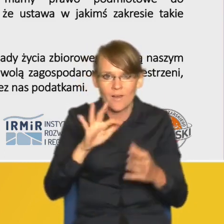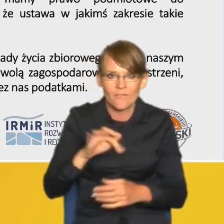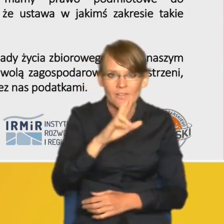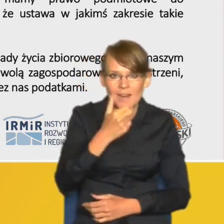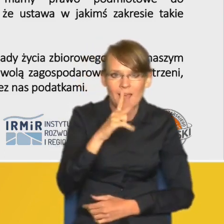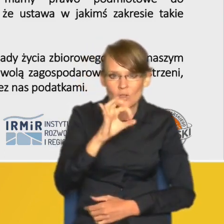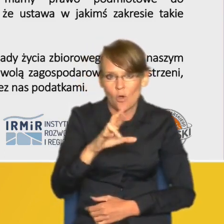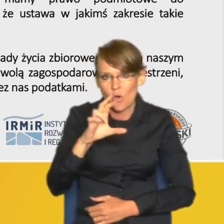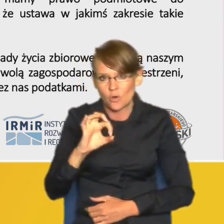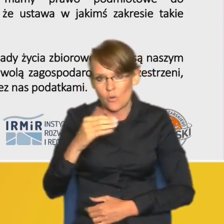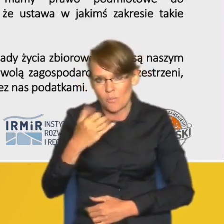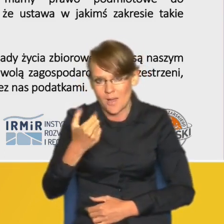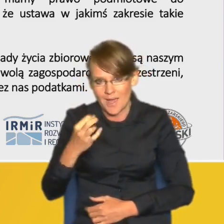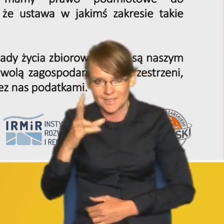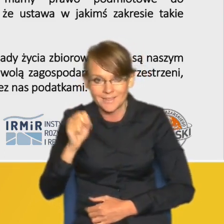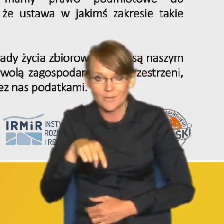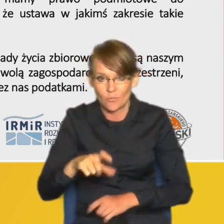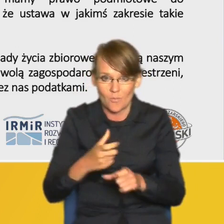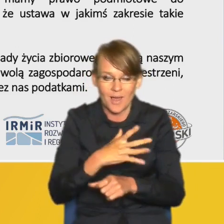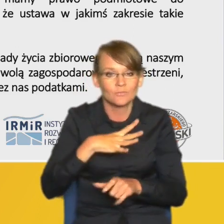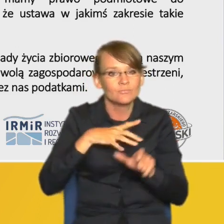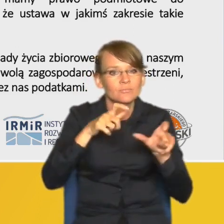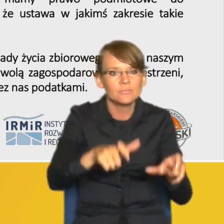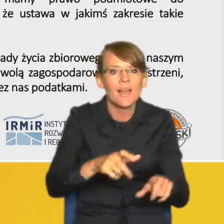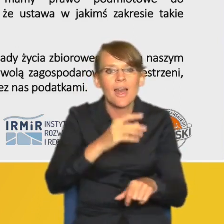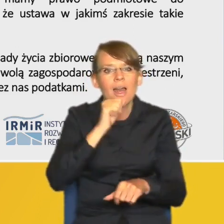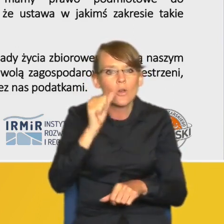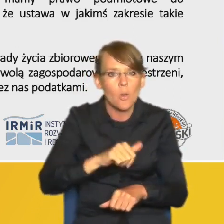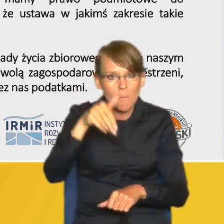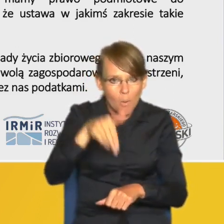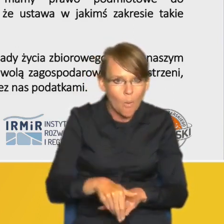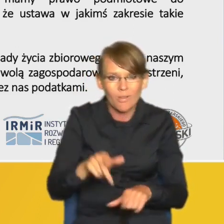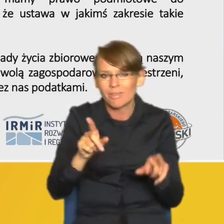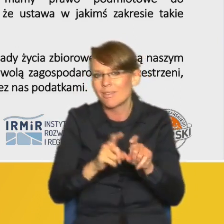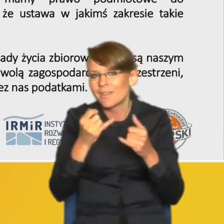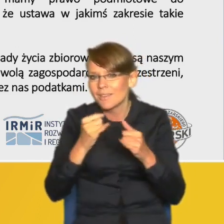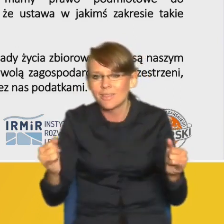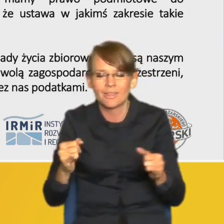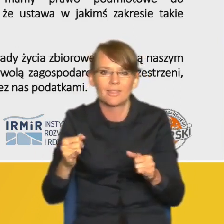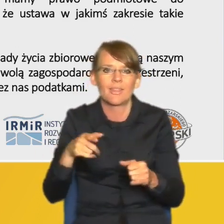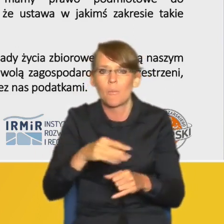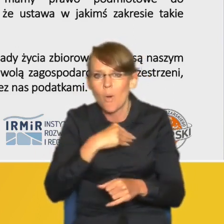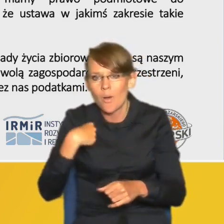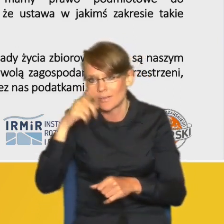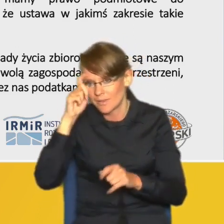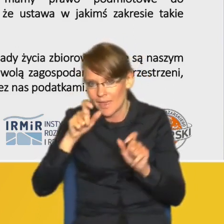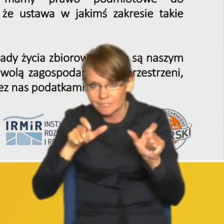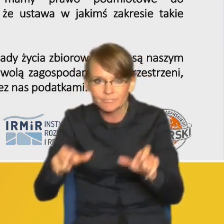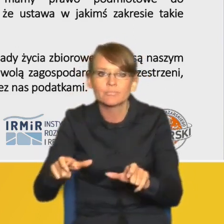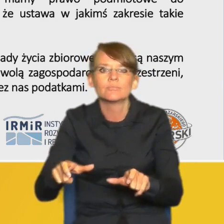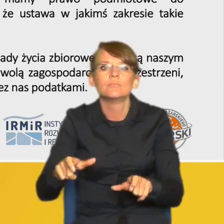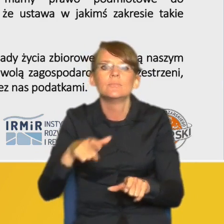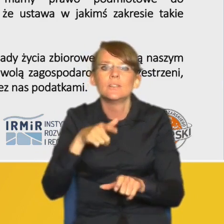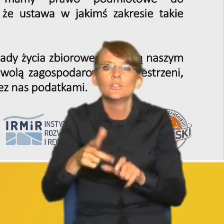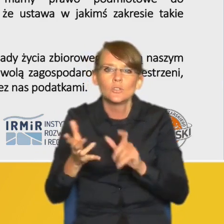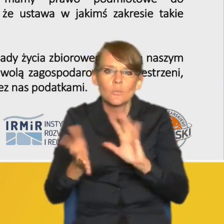narzuciło południu Europy ale także również innym częściom Europy w tym Polsce Niemcom pewien sposób